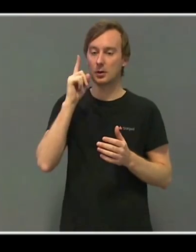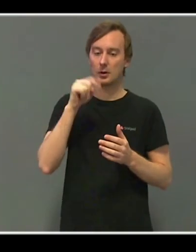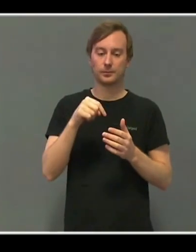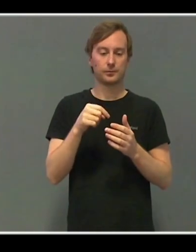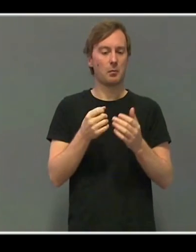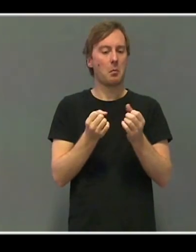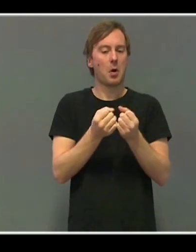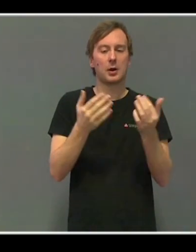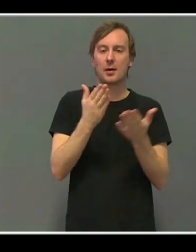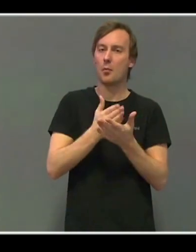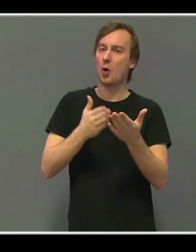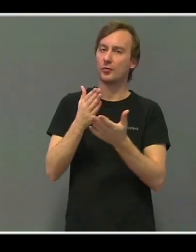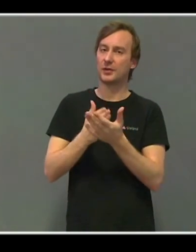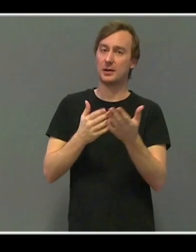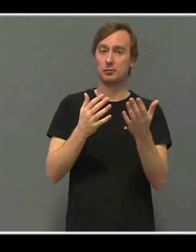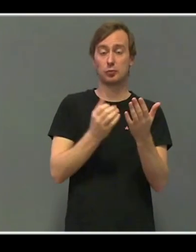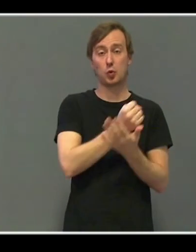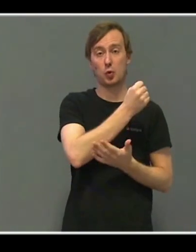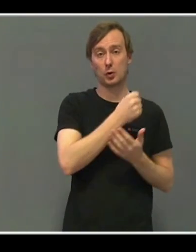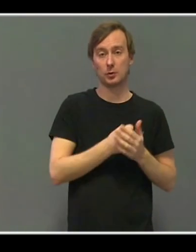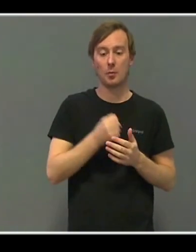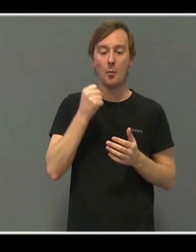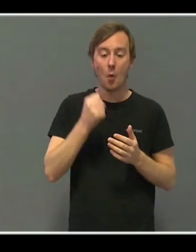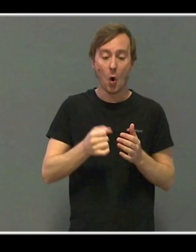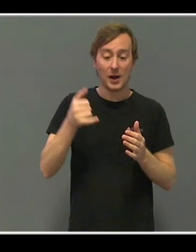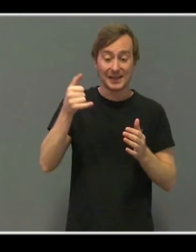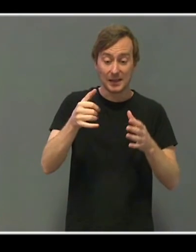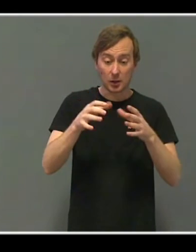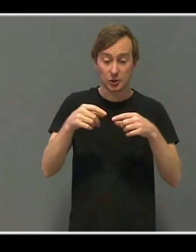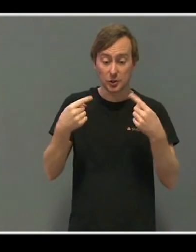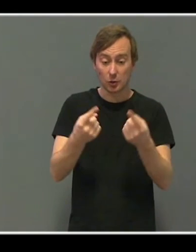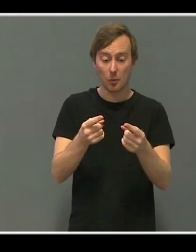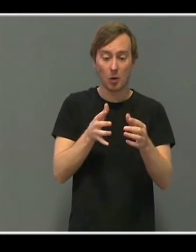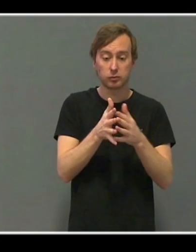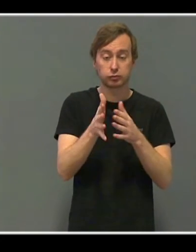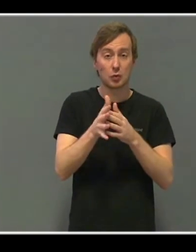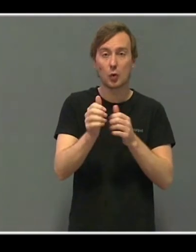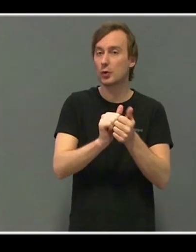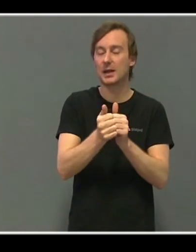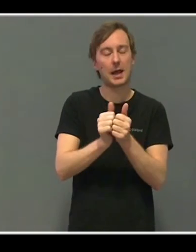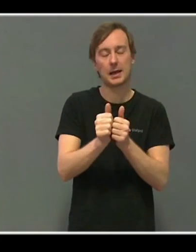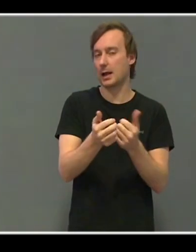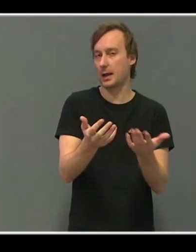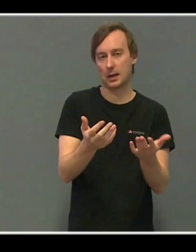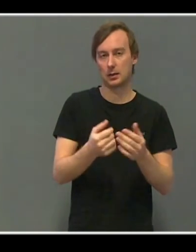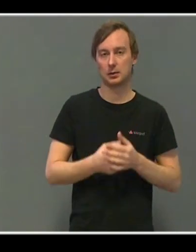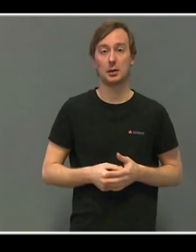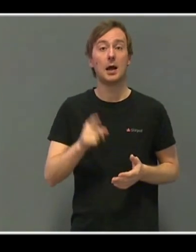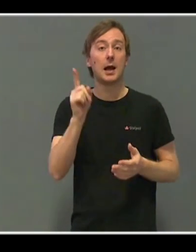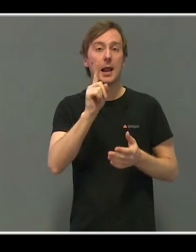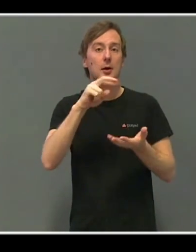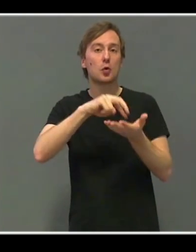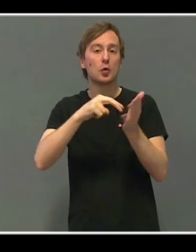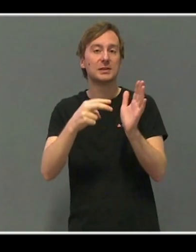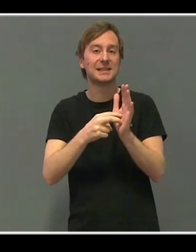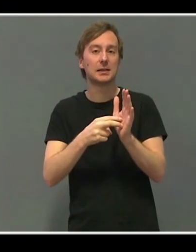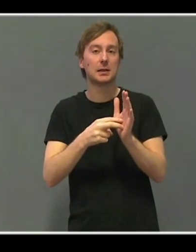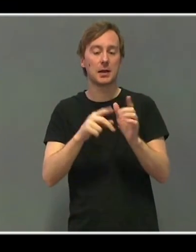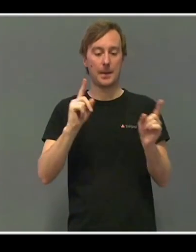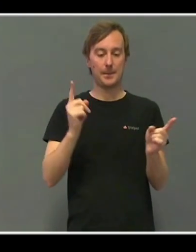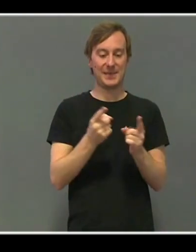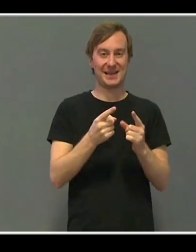klasserom og utspille en kamp. Og jeg tenker også, jeg snakket jo litt om koding, tenker at mikrobit,